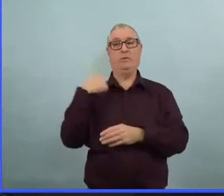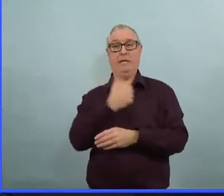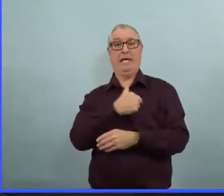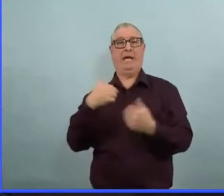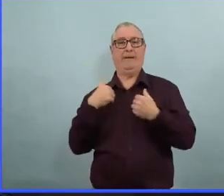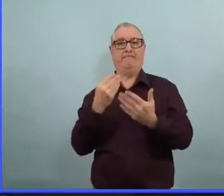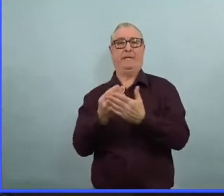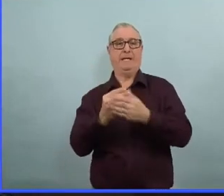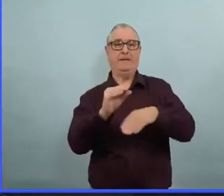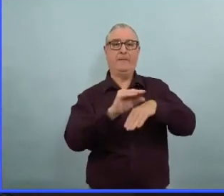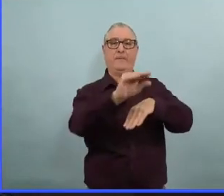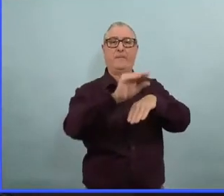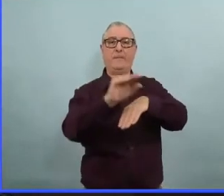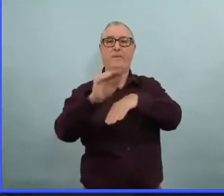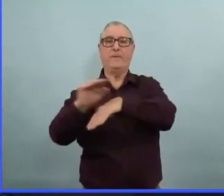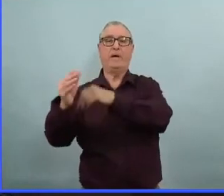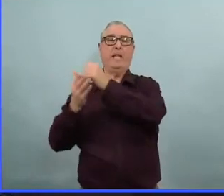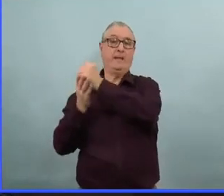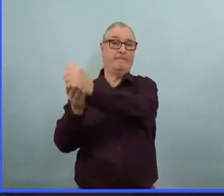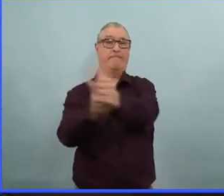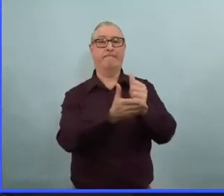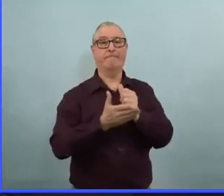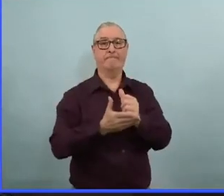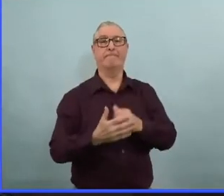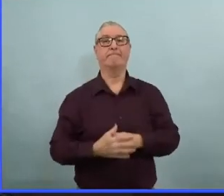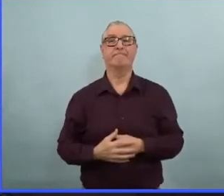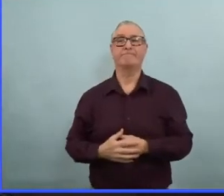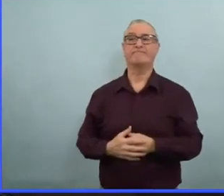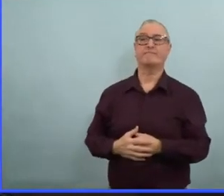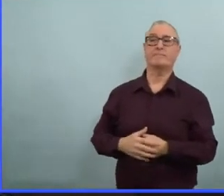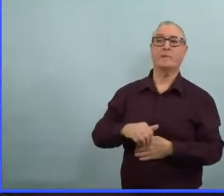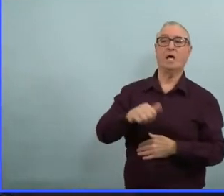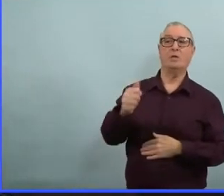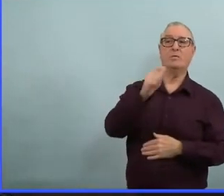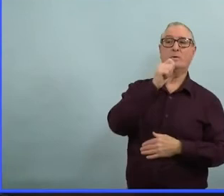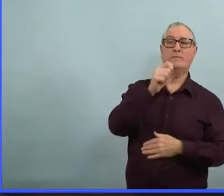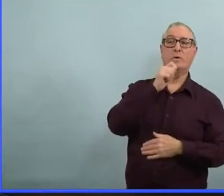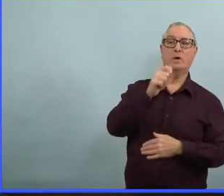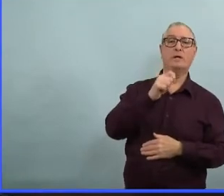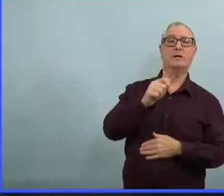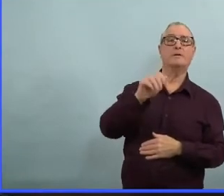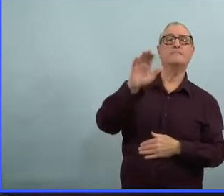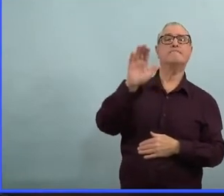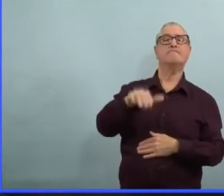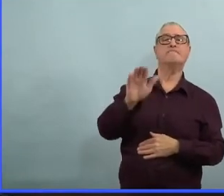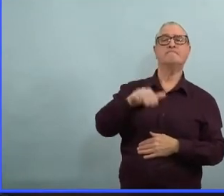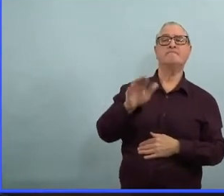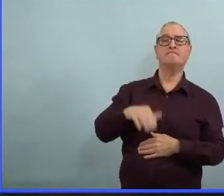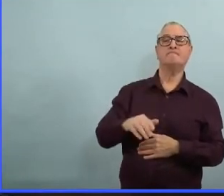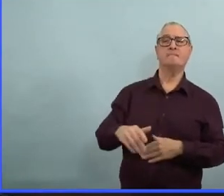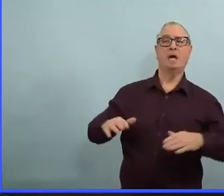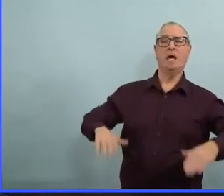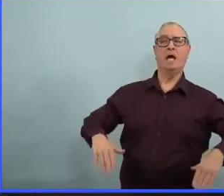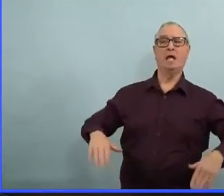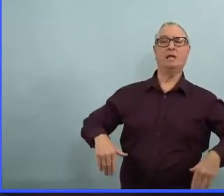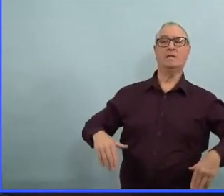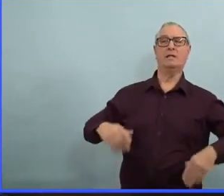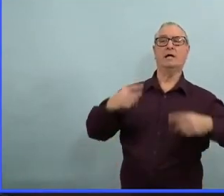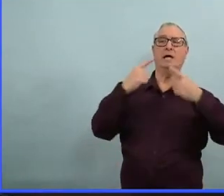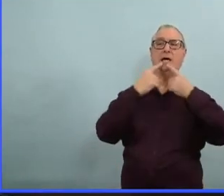madame la ministre est-ce que pourquoi est que vous avez oublié de divulguer les 31 millions de dollars